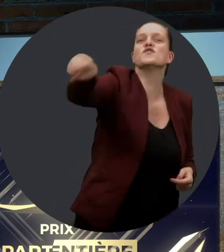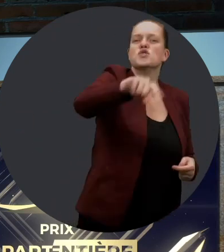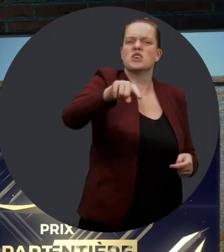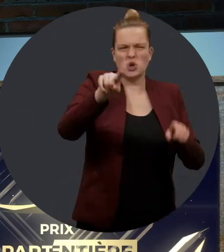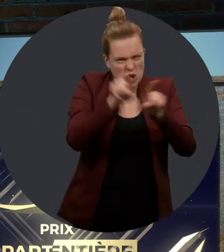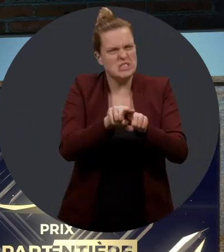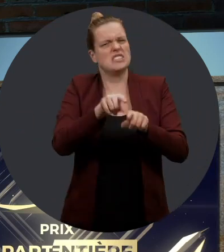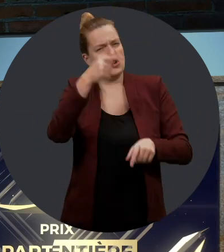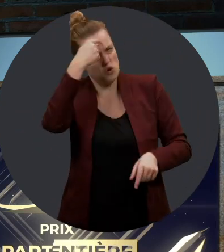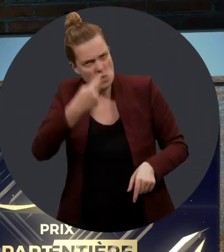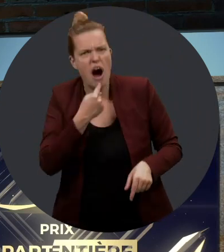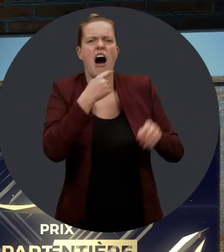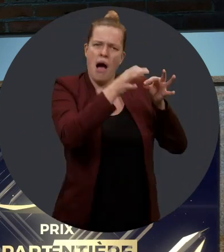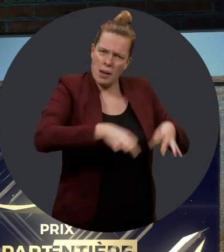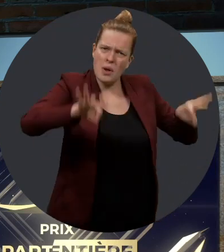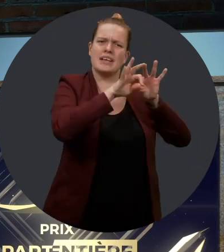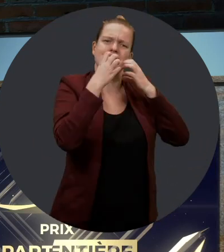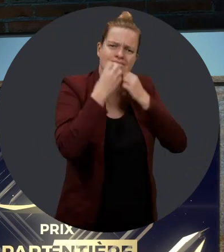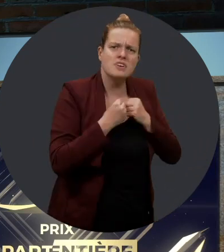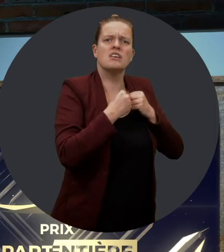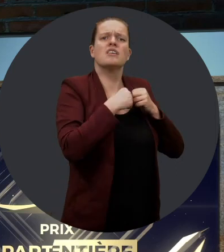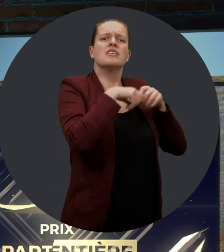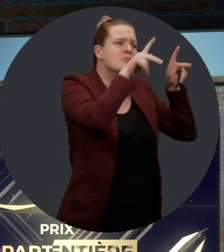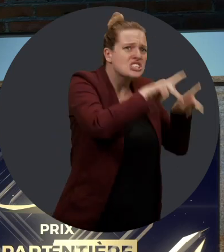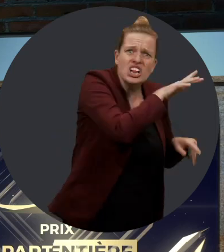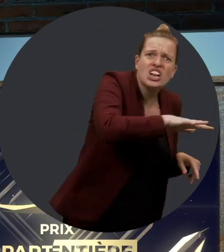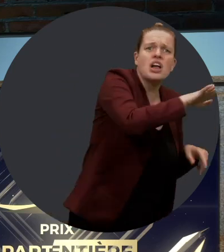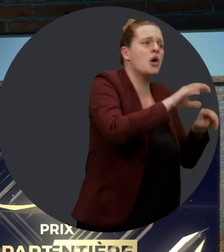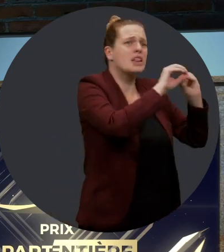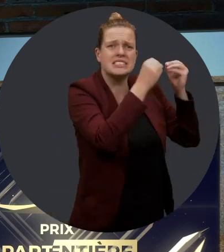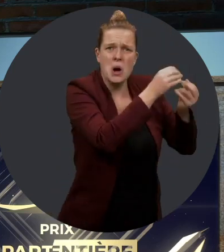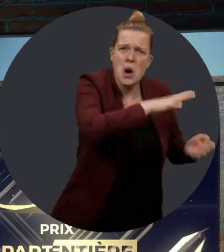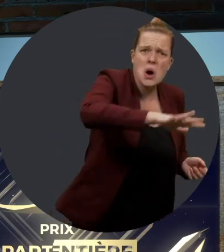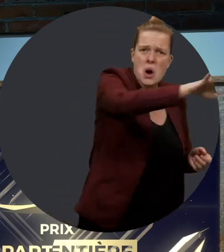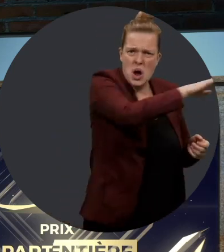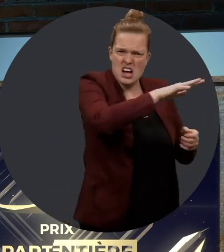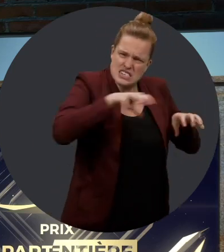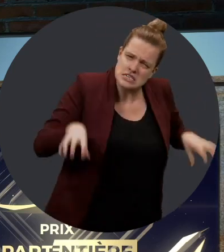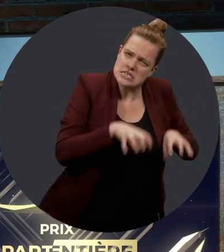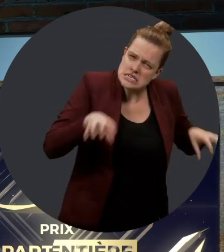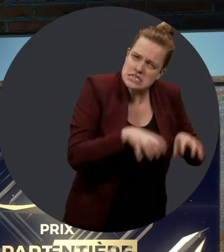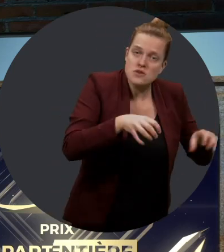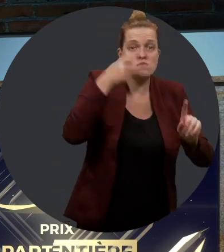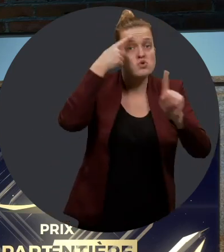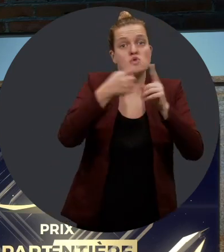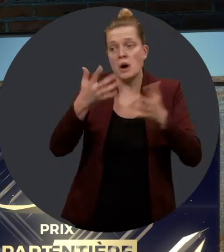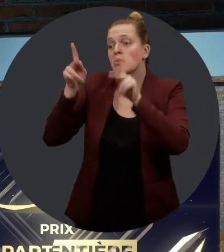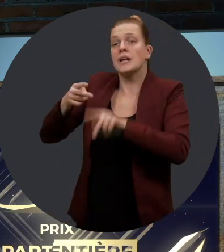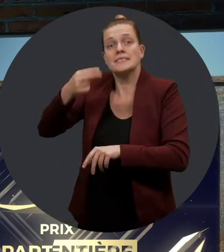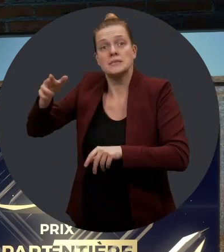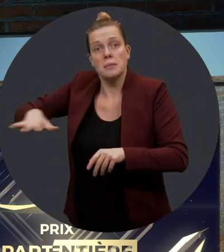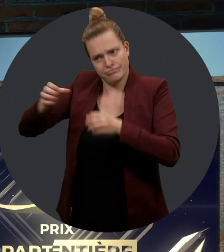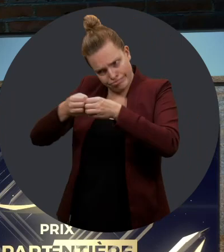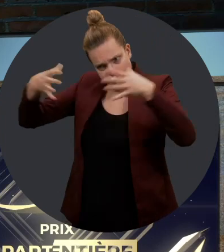'hui, c'est que vous aussi, vous croyez qu'il est important de mettre en valeur les personnes et les organisations qui se démarquent